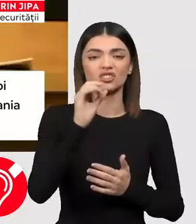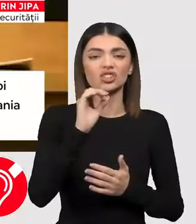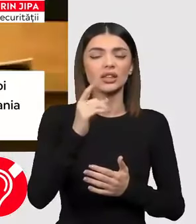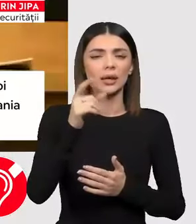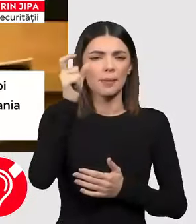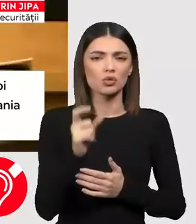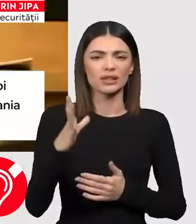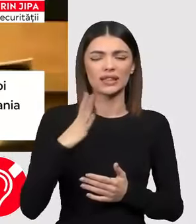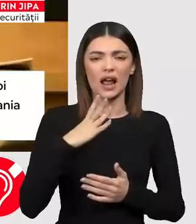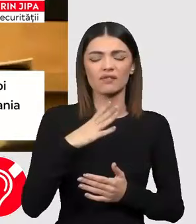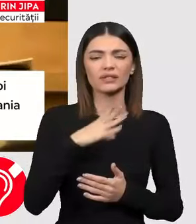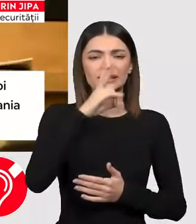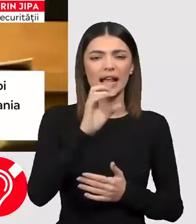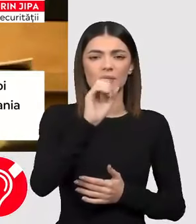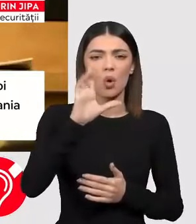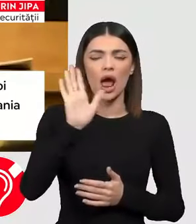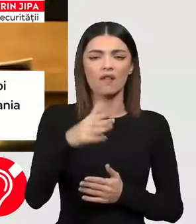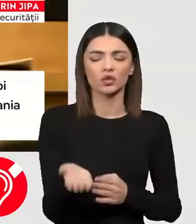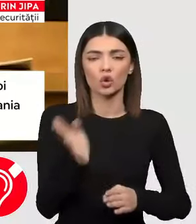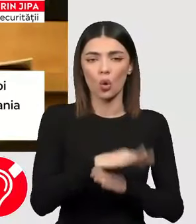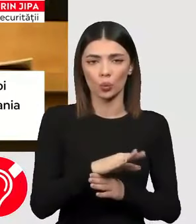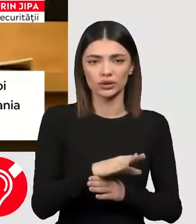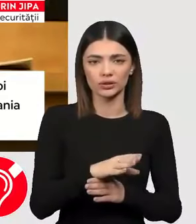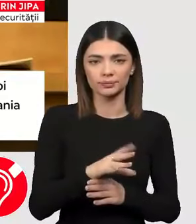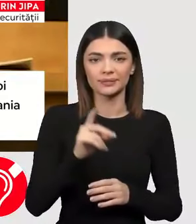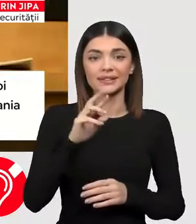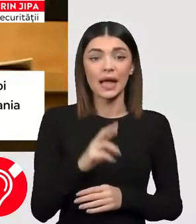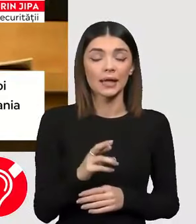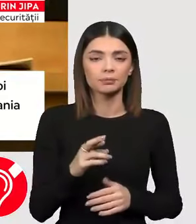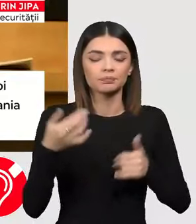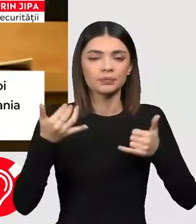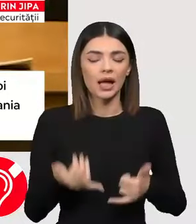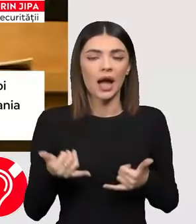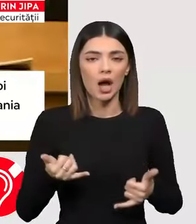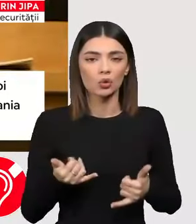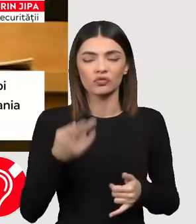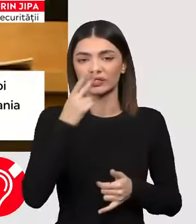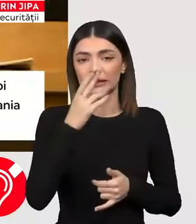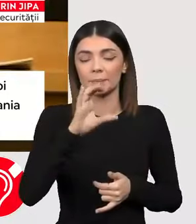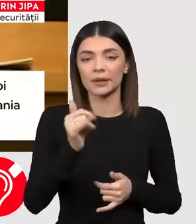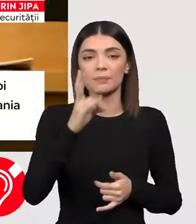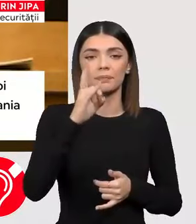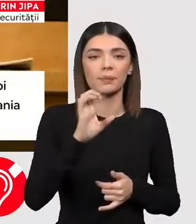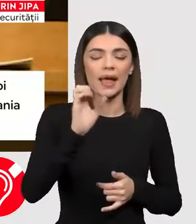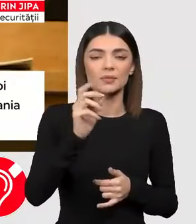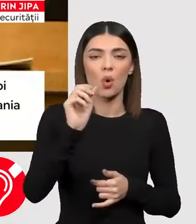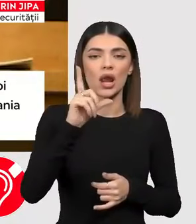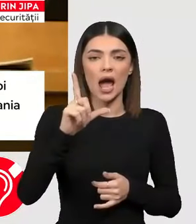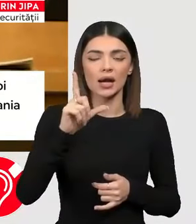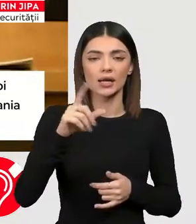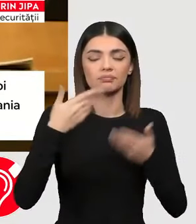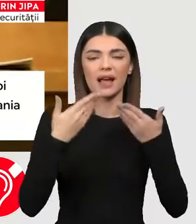de teroristi Hezbolah au fost uciși și în acest moment însă Hezbolahul a pierdut